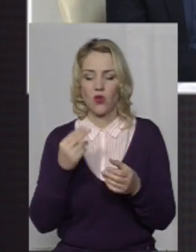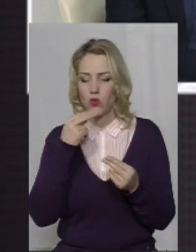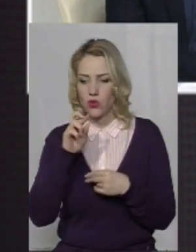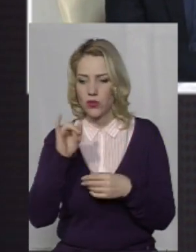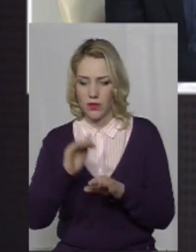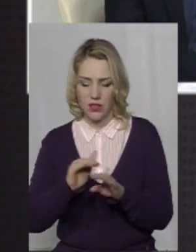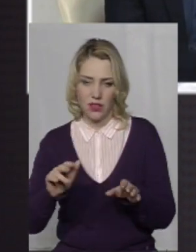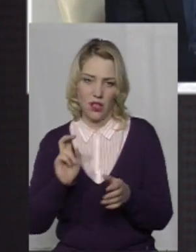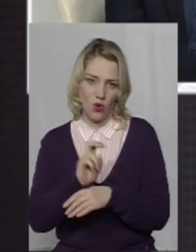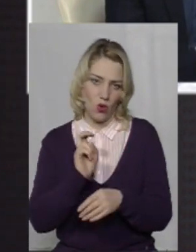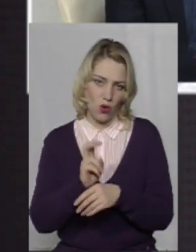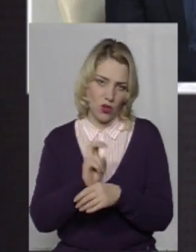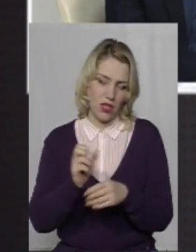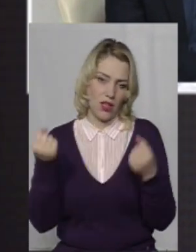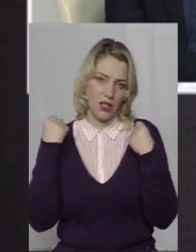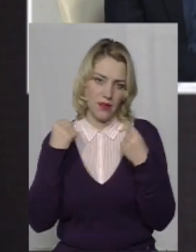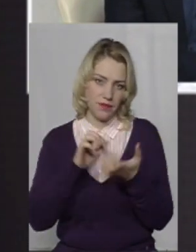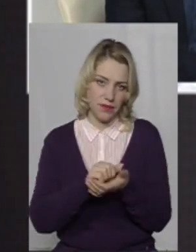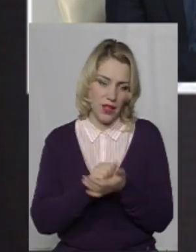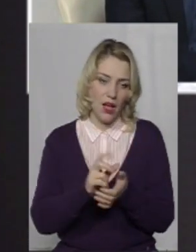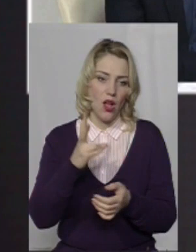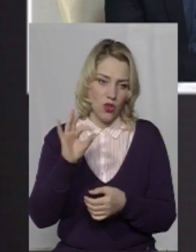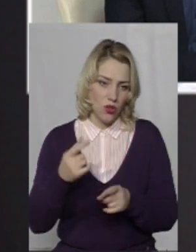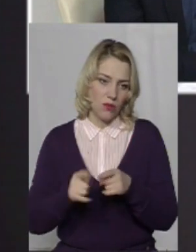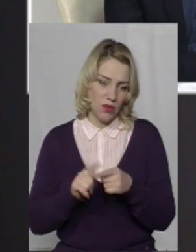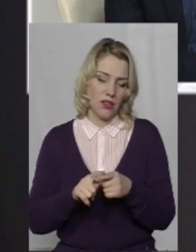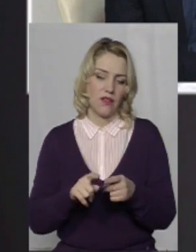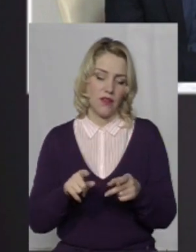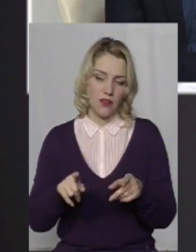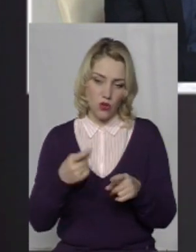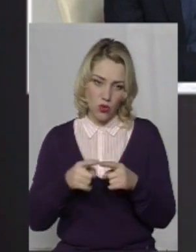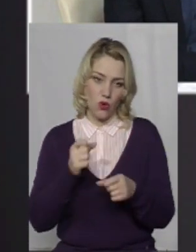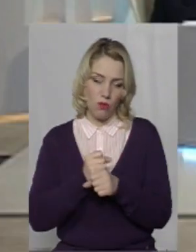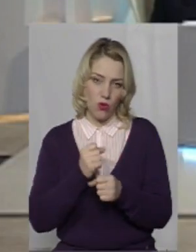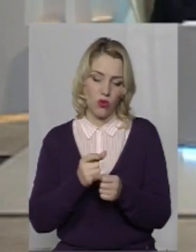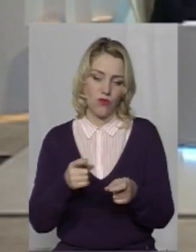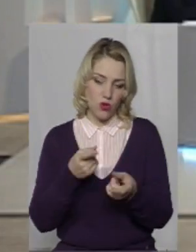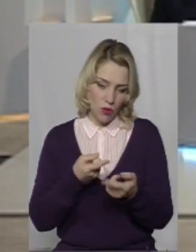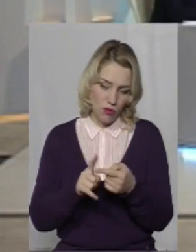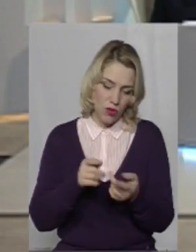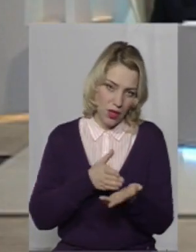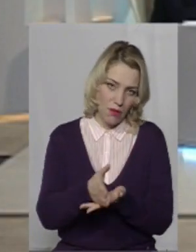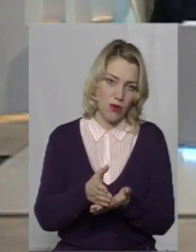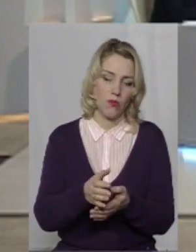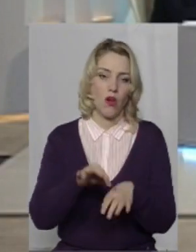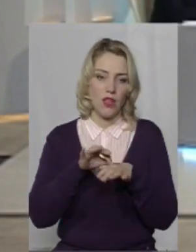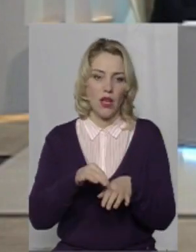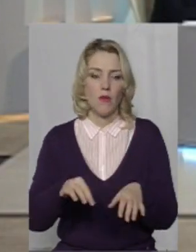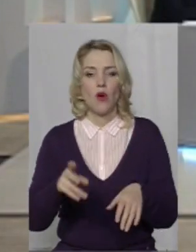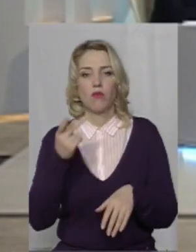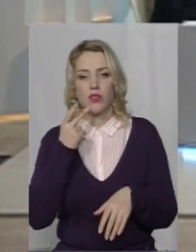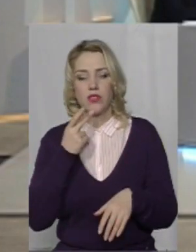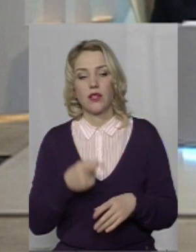входили. Але ми в цьому напрямку роботу ведемо постійно. Дякую. Нагадаю, це спільний проєкт